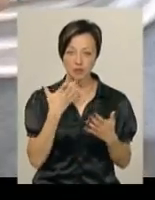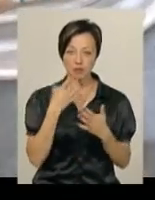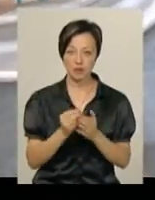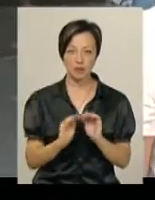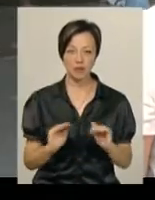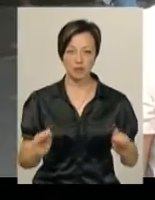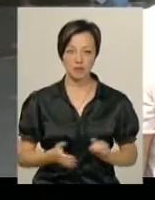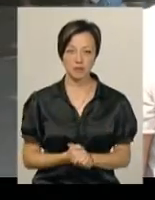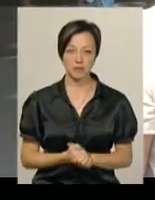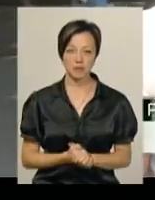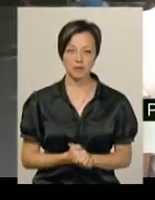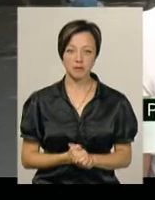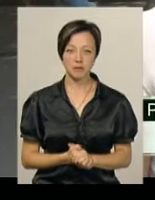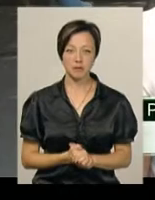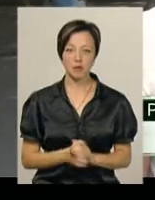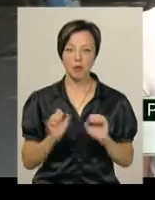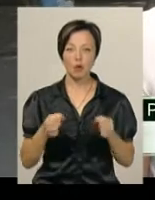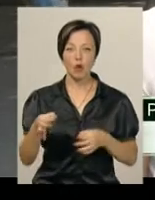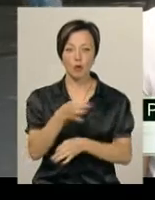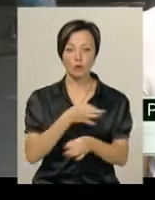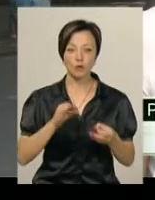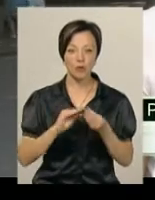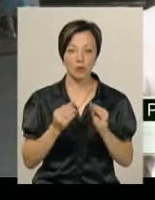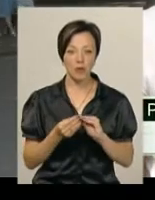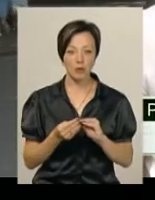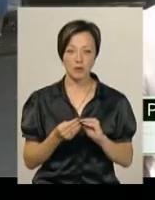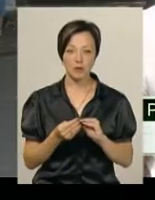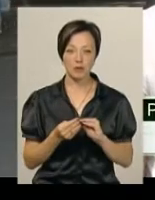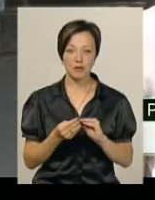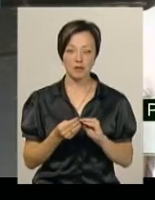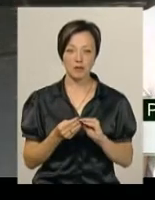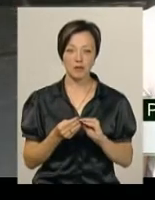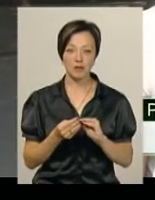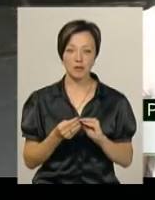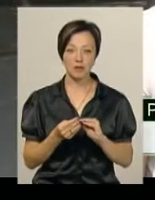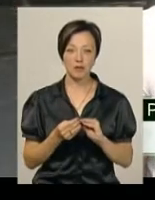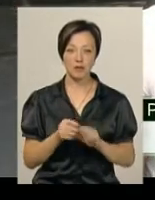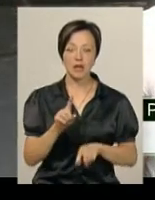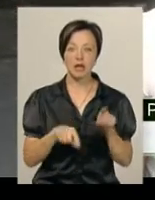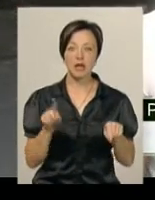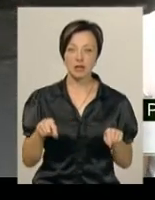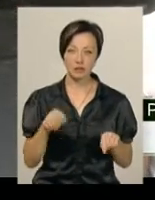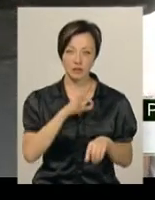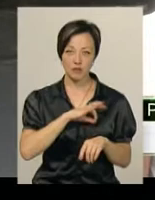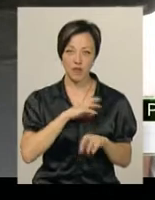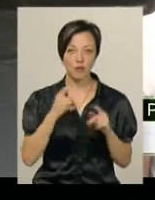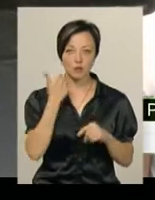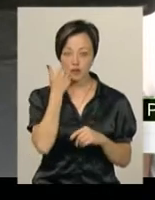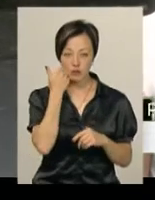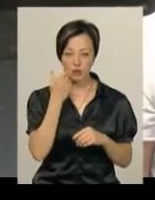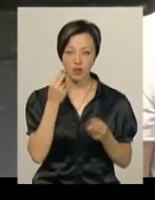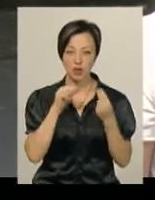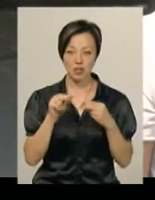зі своїми дітьми. Може, обсудимо якось там проблему, так ми рідко вживаємо, як тобі не соромно,